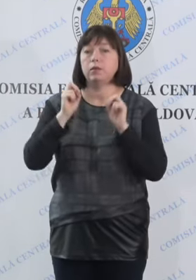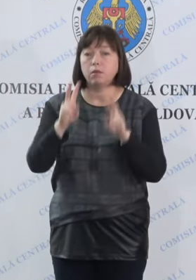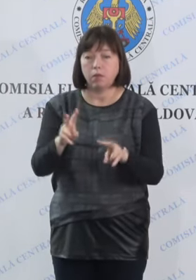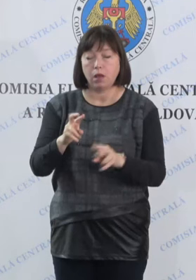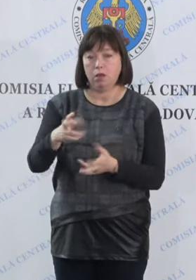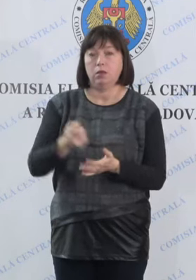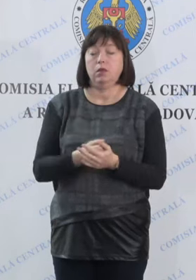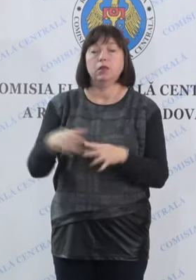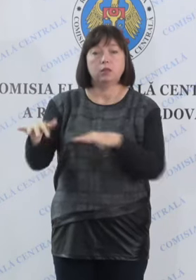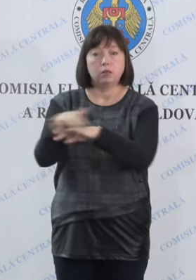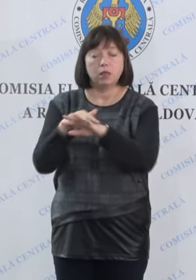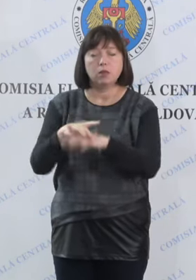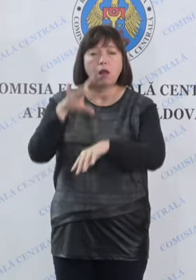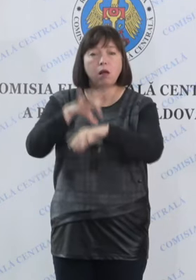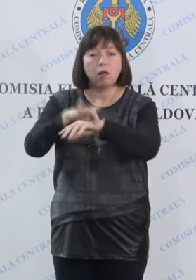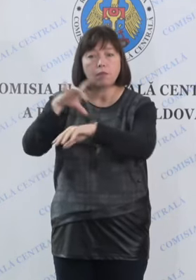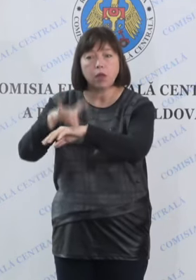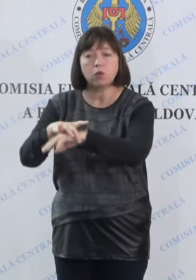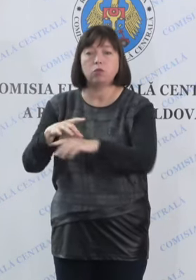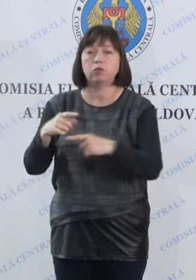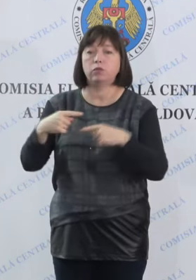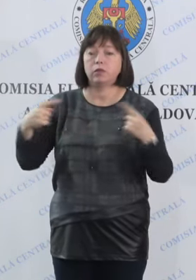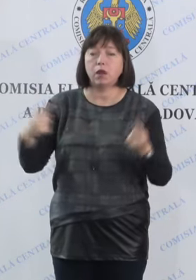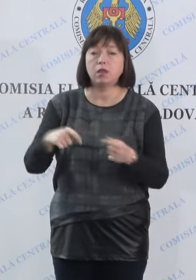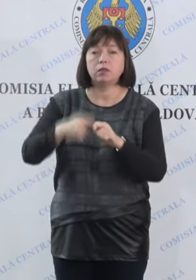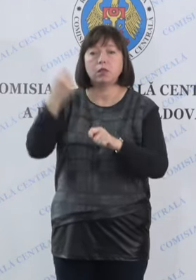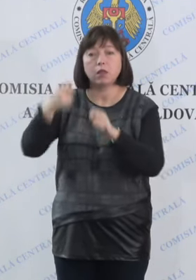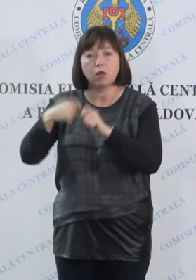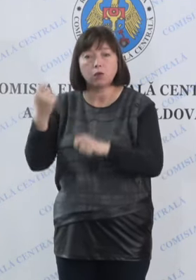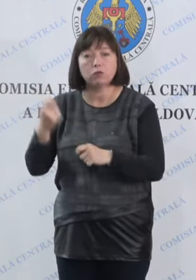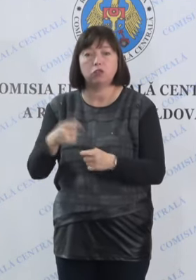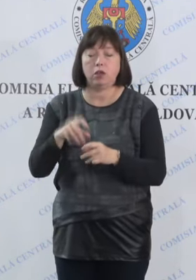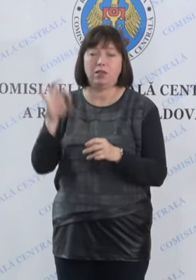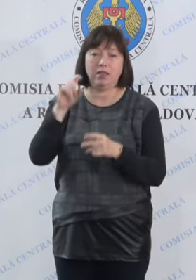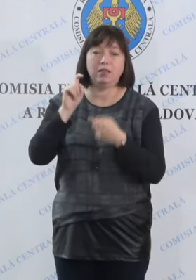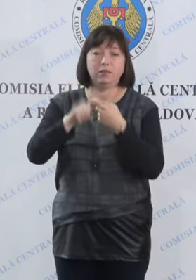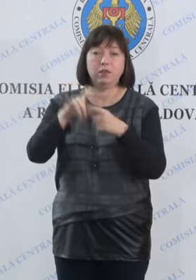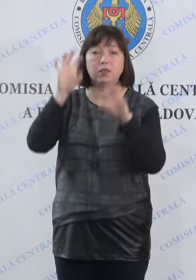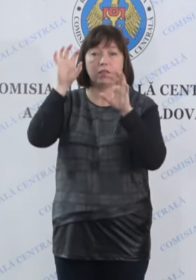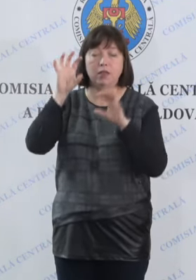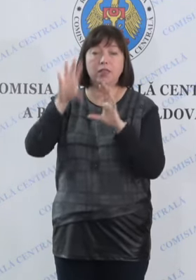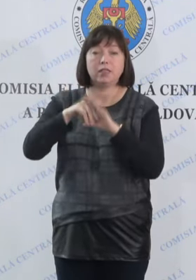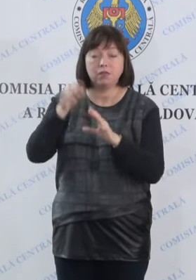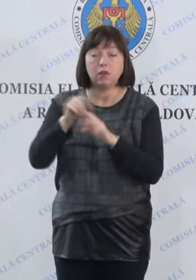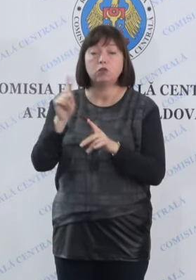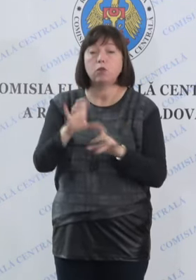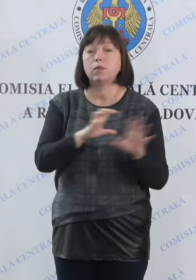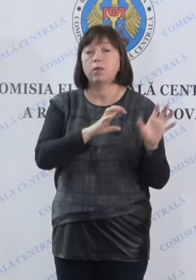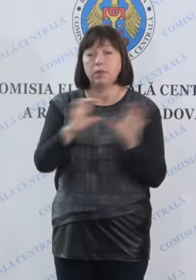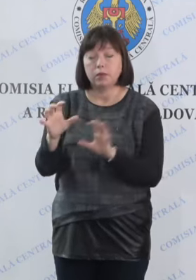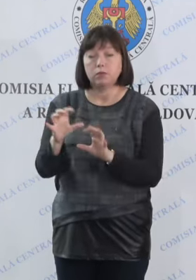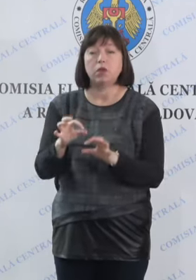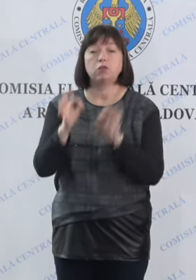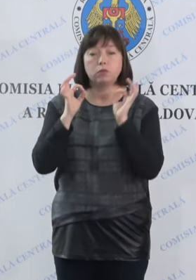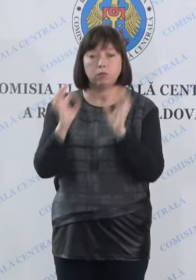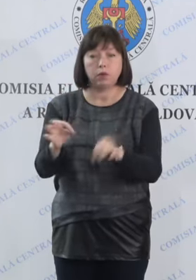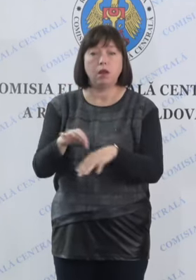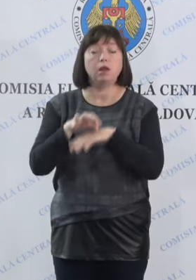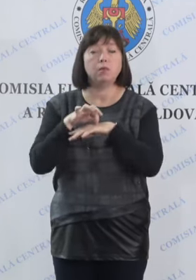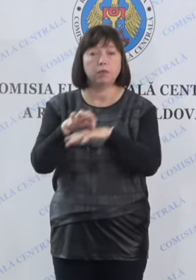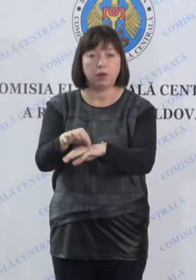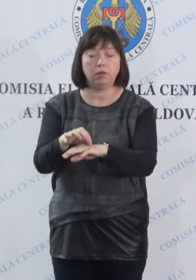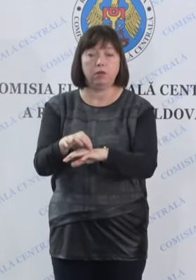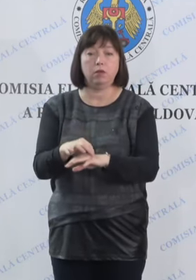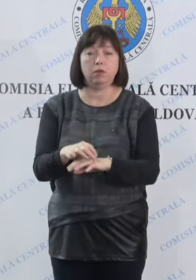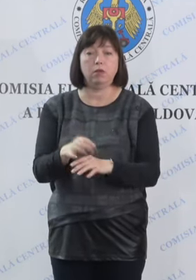publică de depistare și documentare a încălcărilor electorale în scopul asigurării, desfășurării în